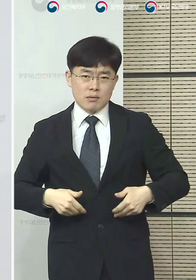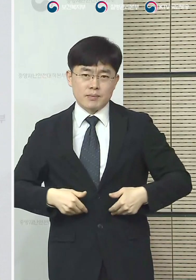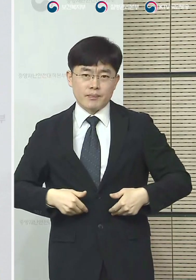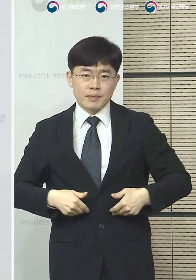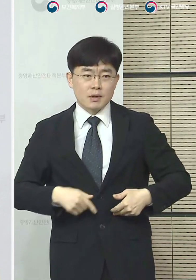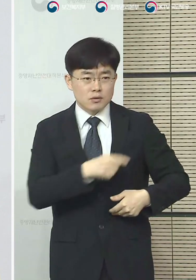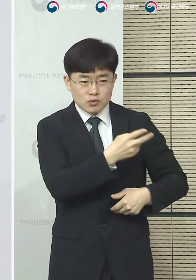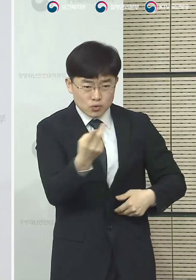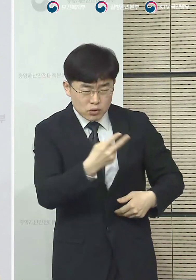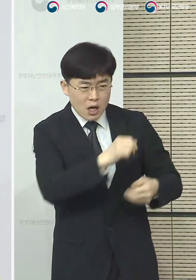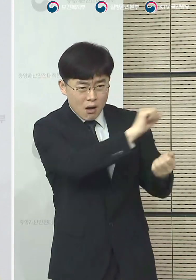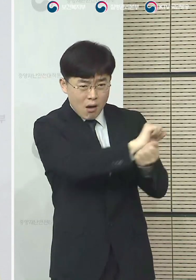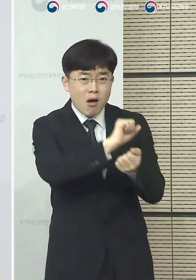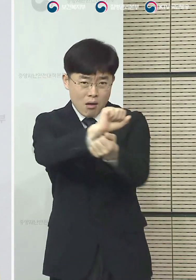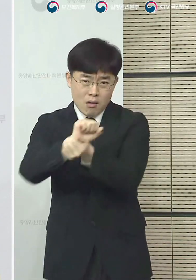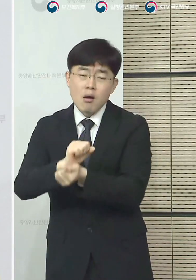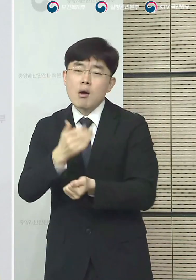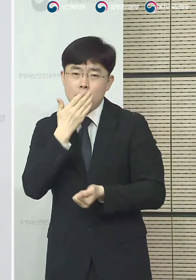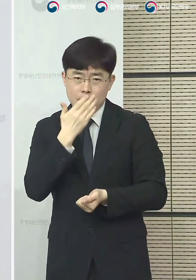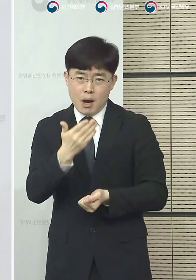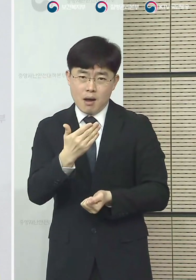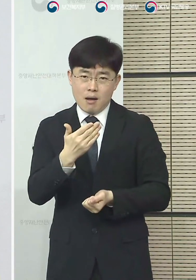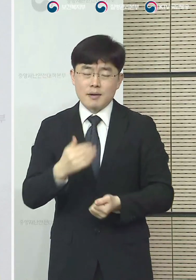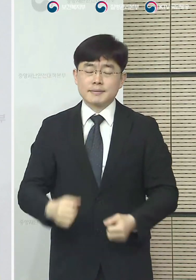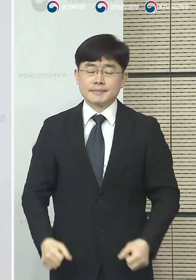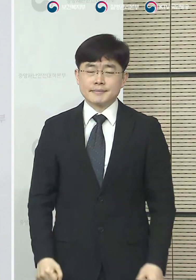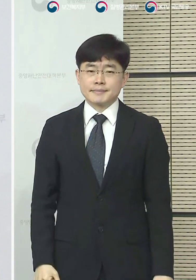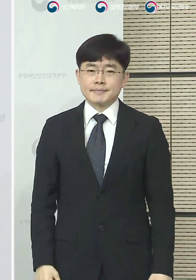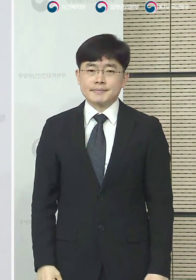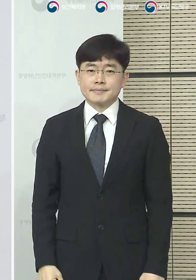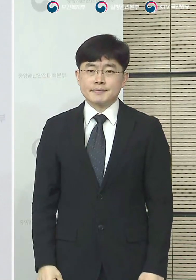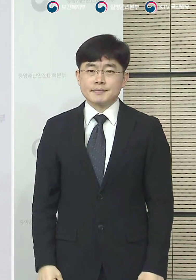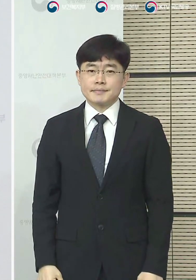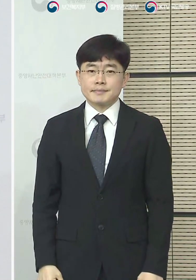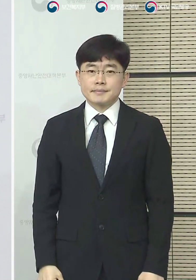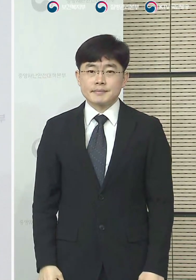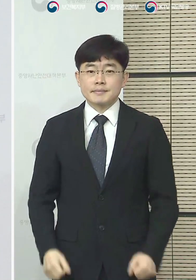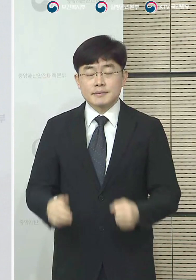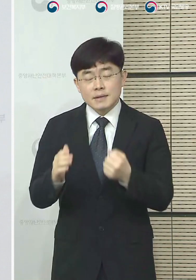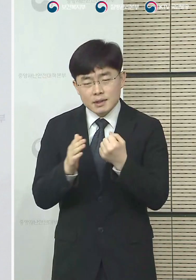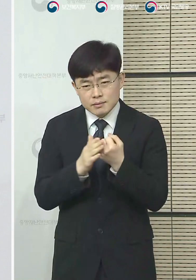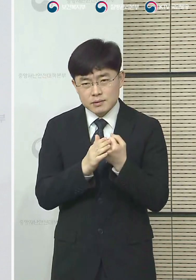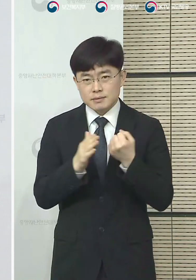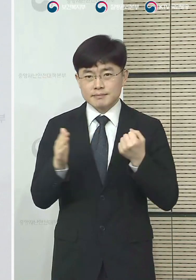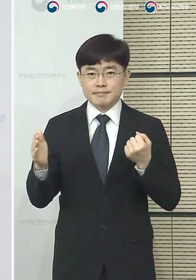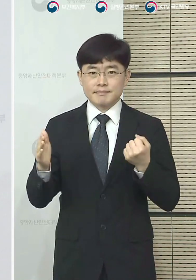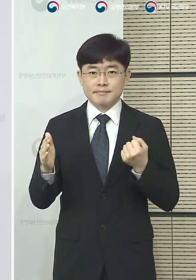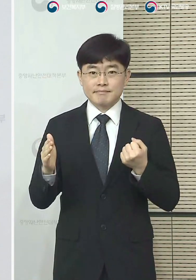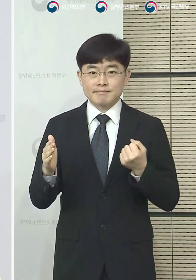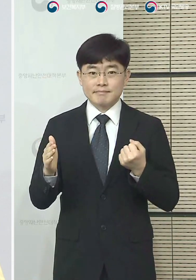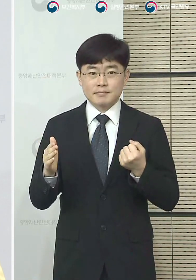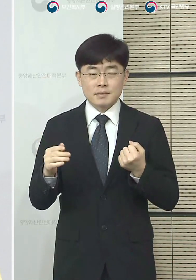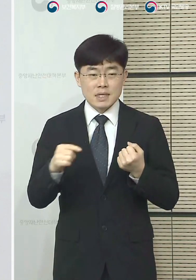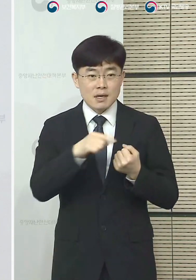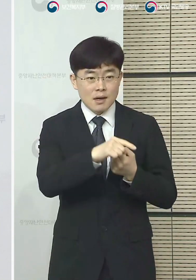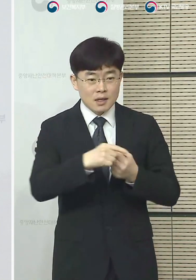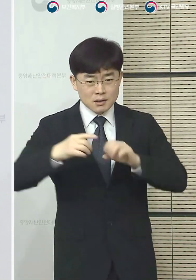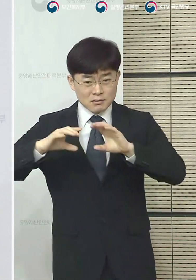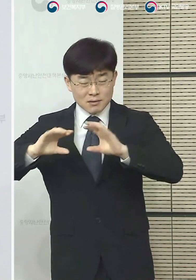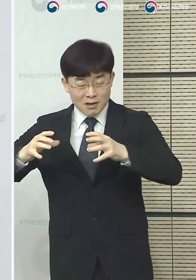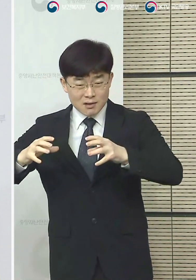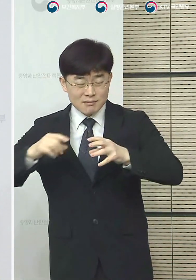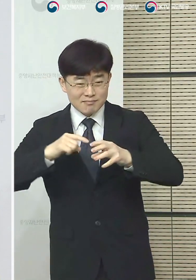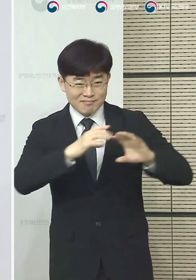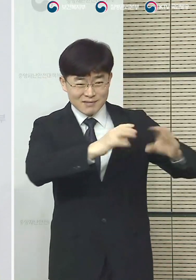있다는 것이 기본적인 평가가 될 수밖에 없습니다. 그렇다면 전체적으로 다 완전히 국경을